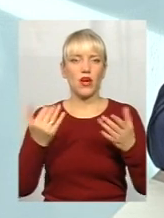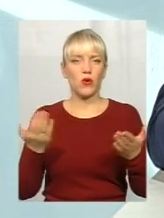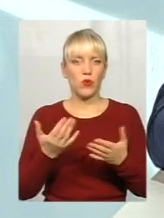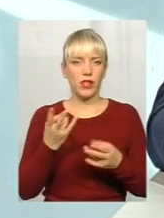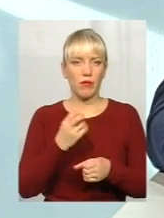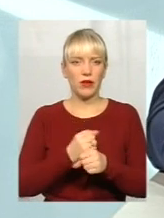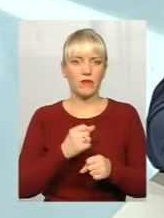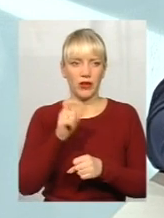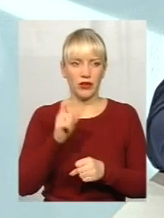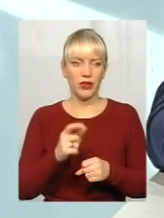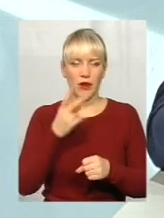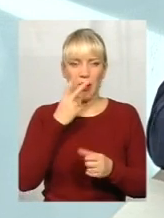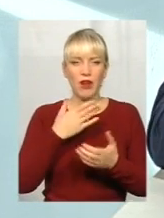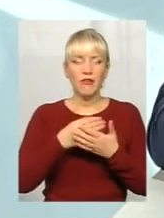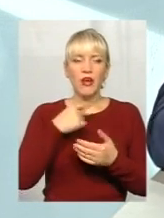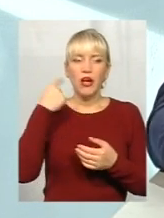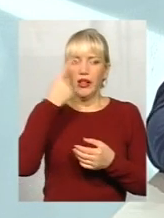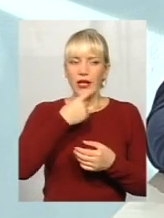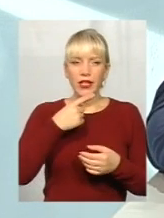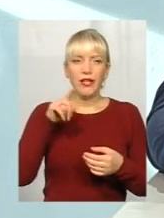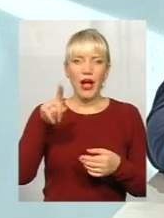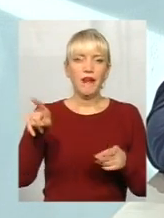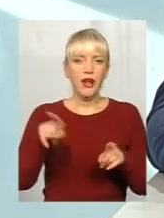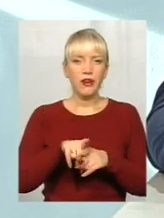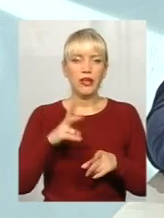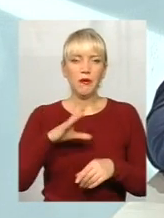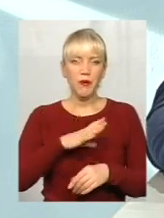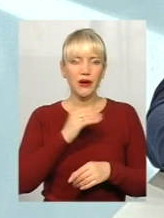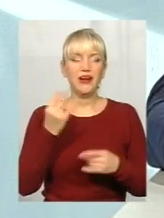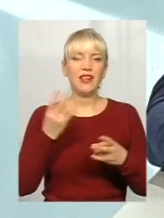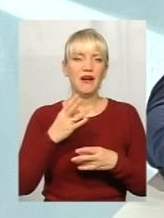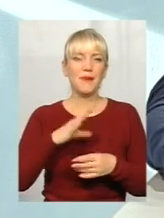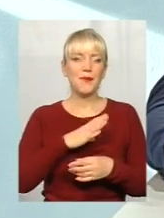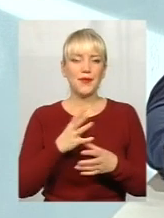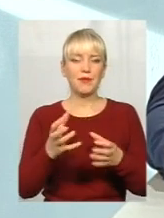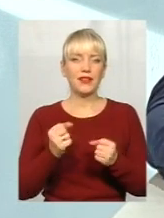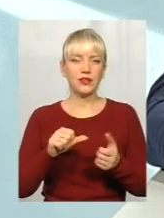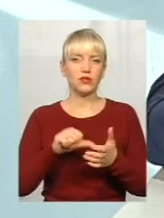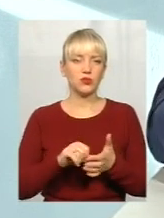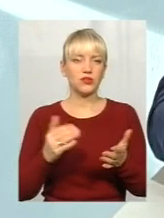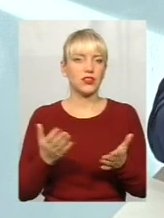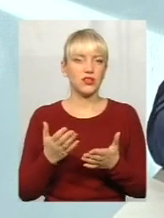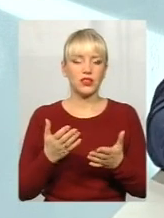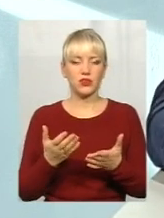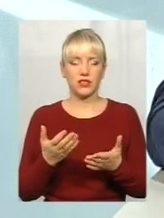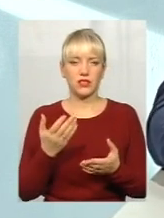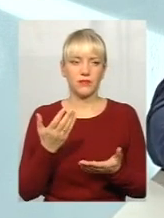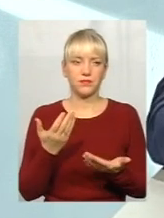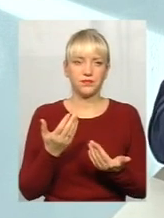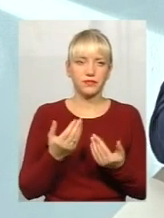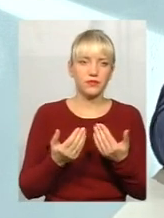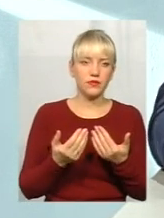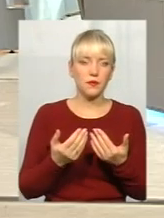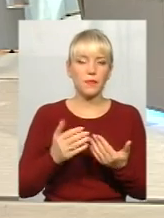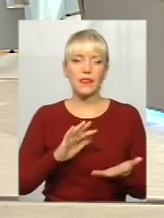працювати, покаже своє лице. Там також було і треба було прийняти участь в якихось ситуативних іграх, як ти